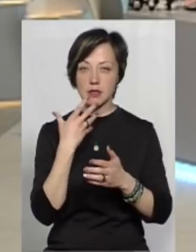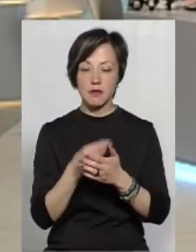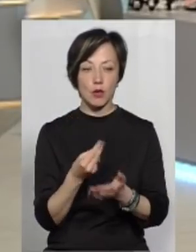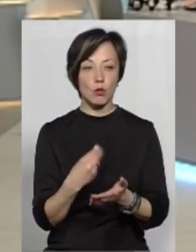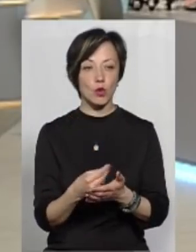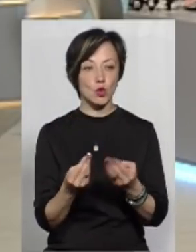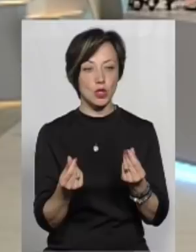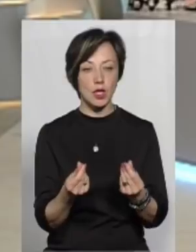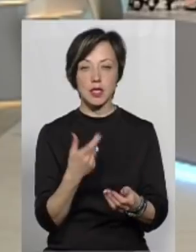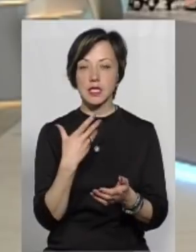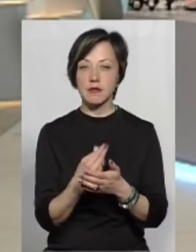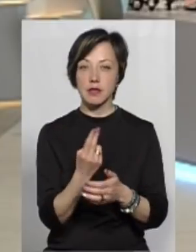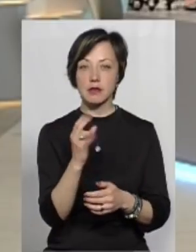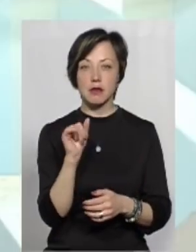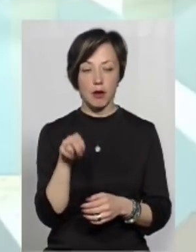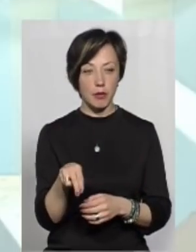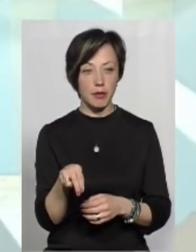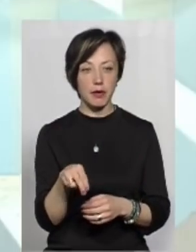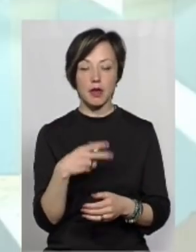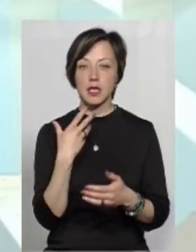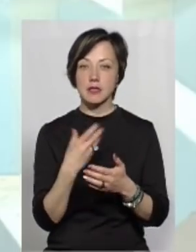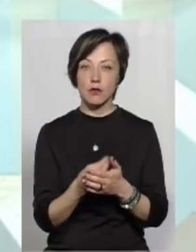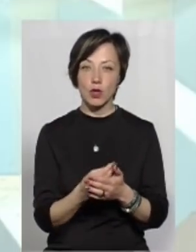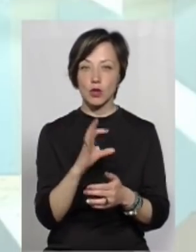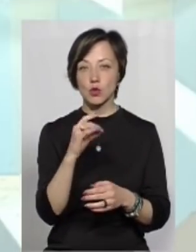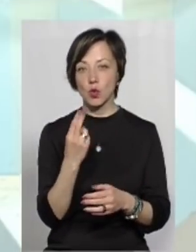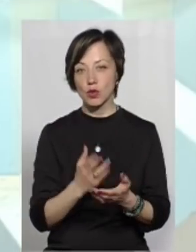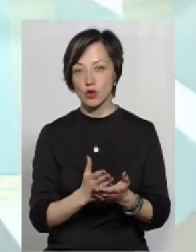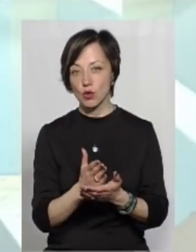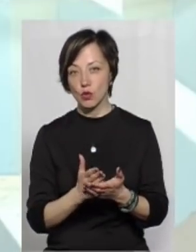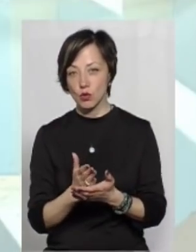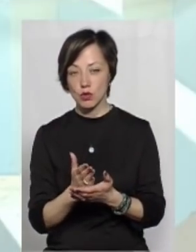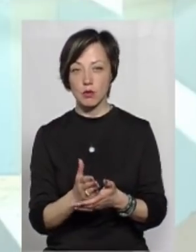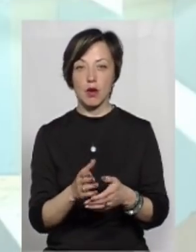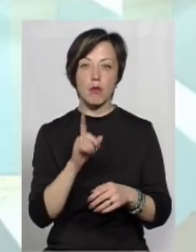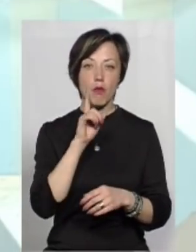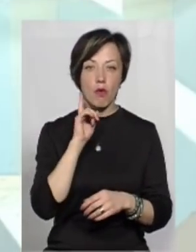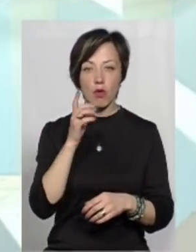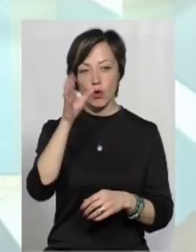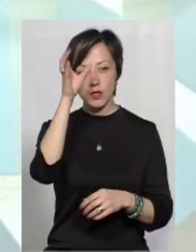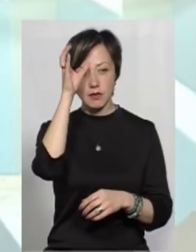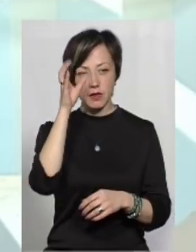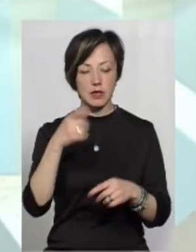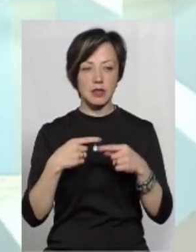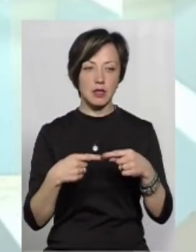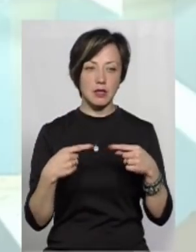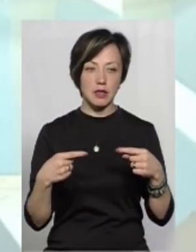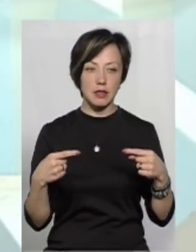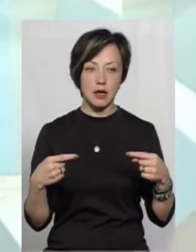свій бюджет, свій ЦНАП, свої, там, соціальні служби, молодь, освіта, там,